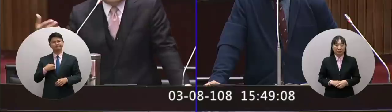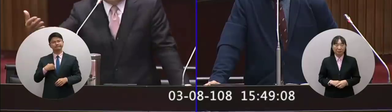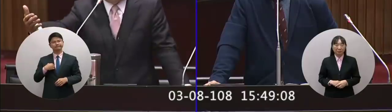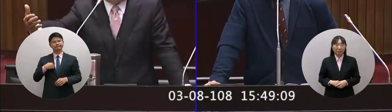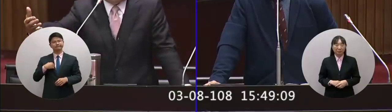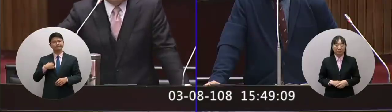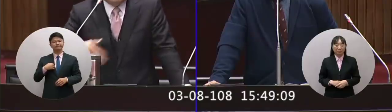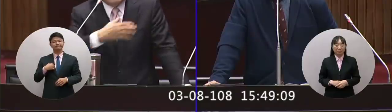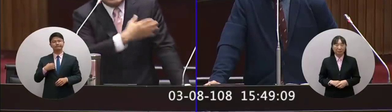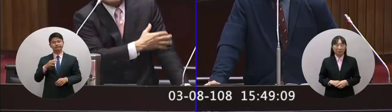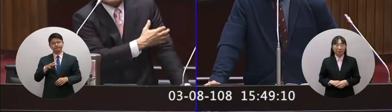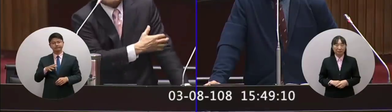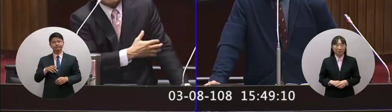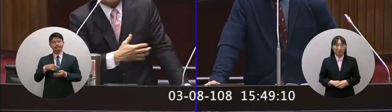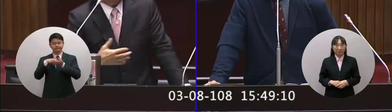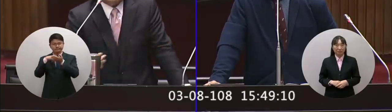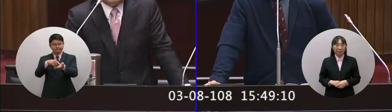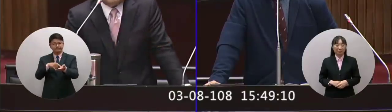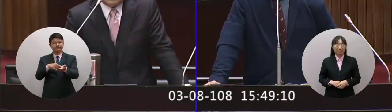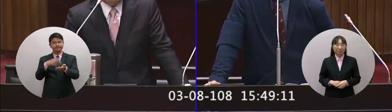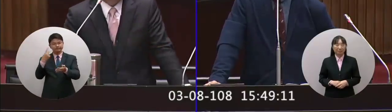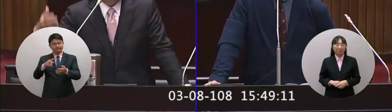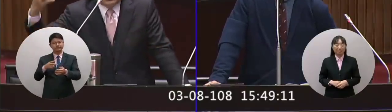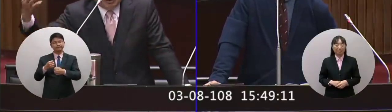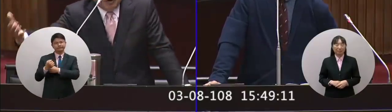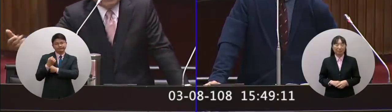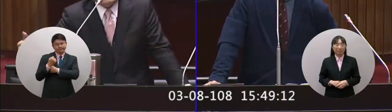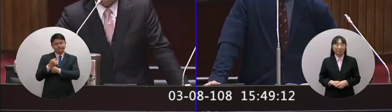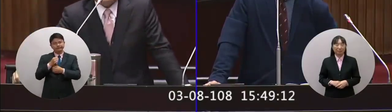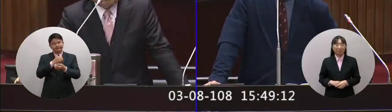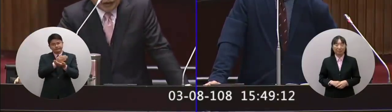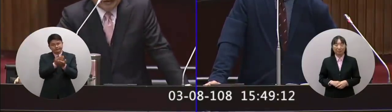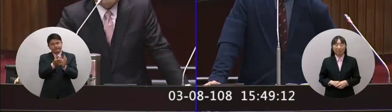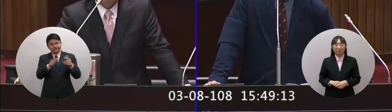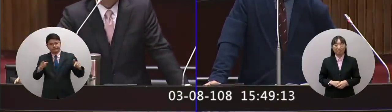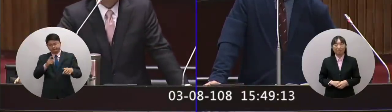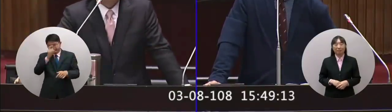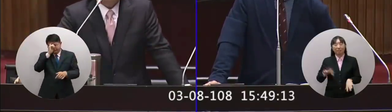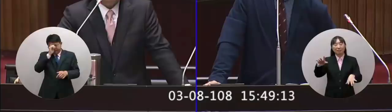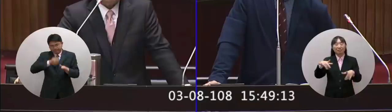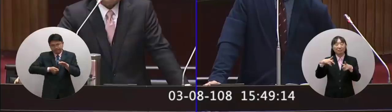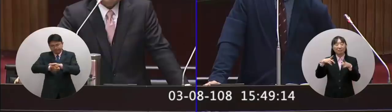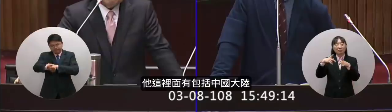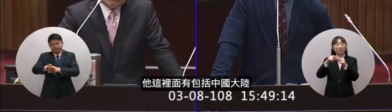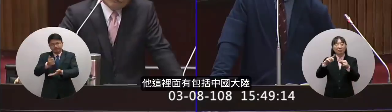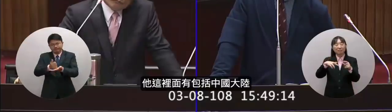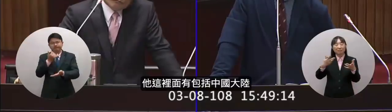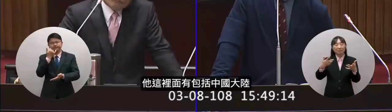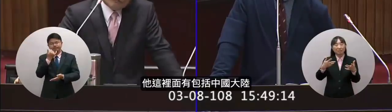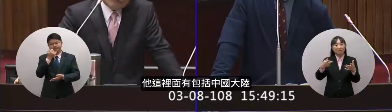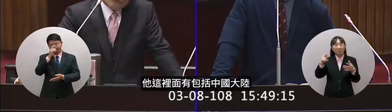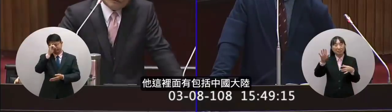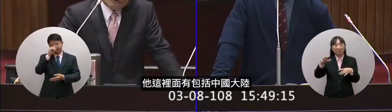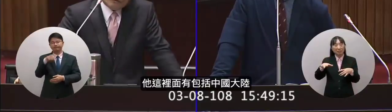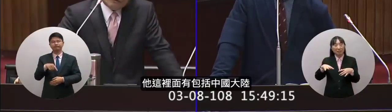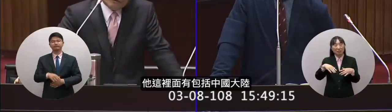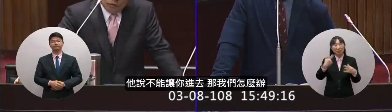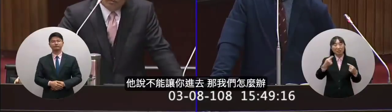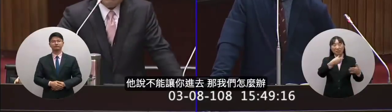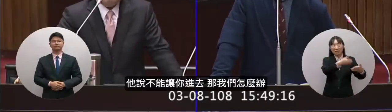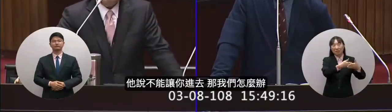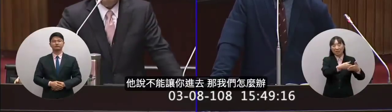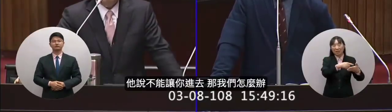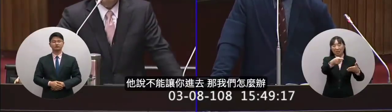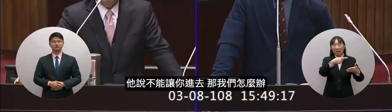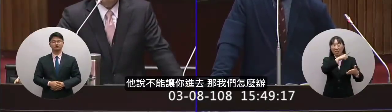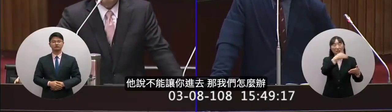經過這些聽習要做國民的努力希望我們可以去日本自己好他這裡有包括中國台領